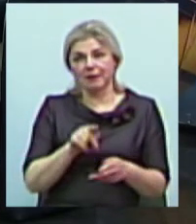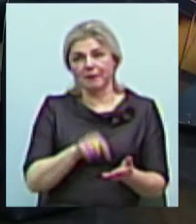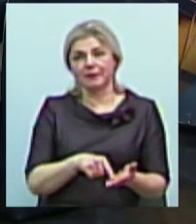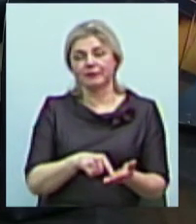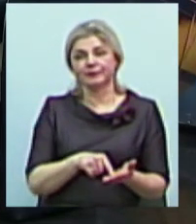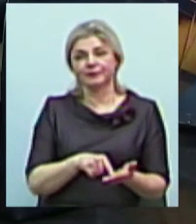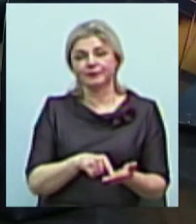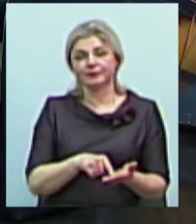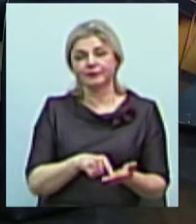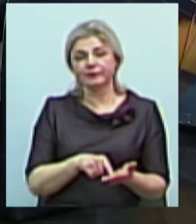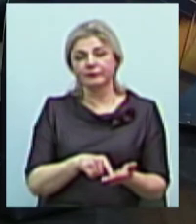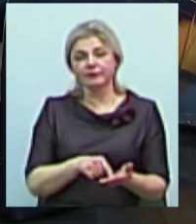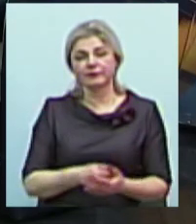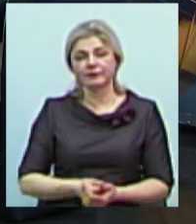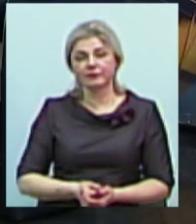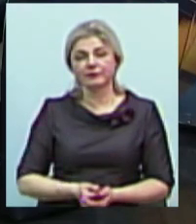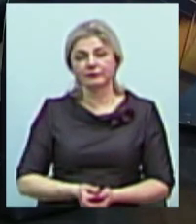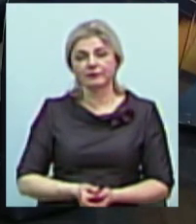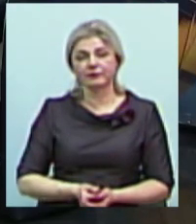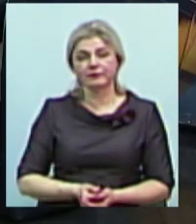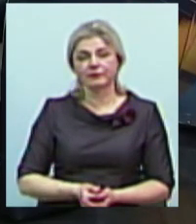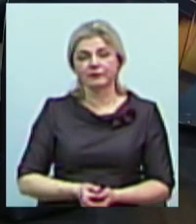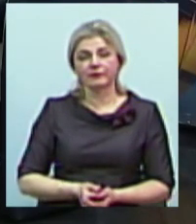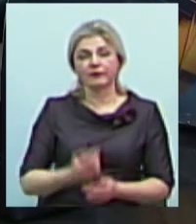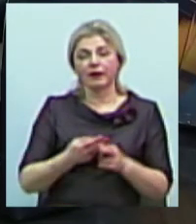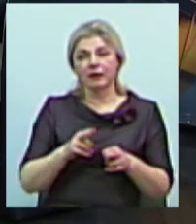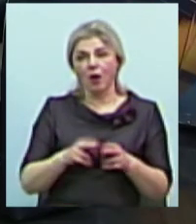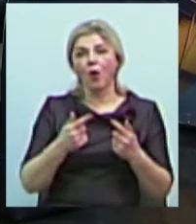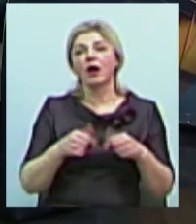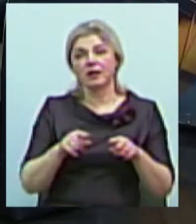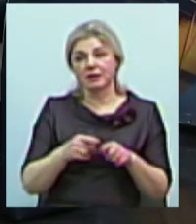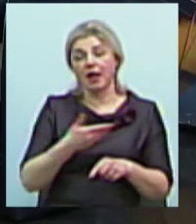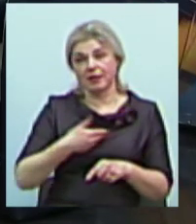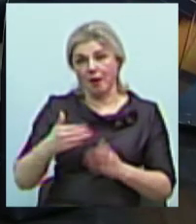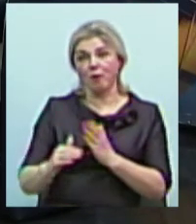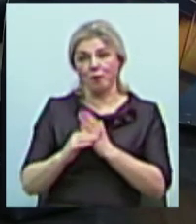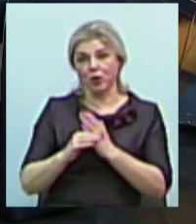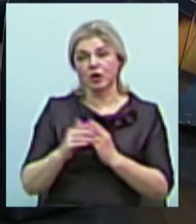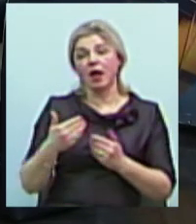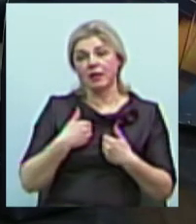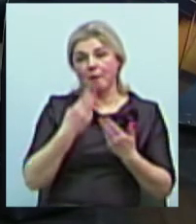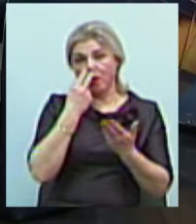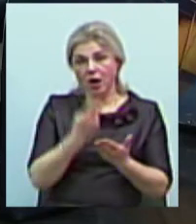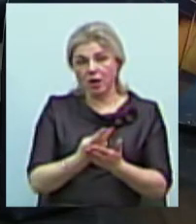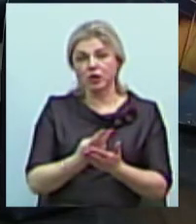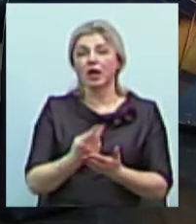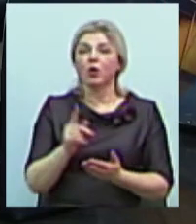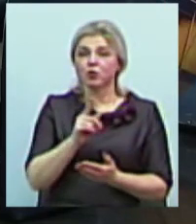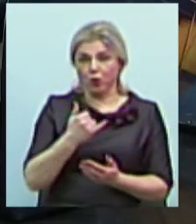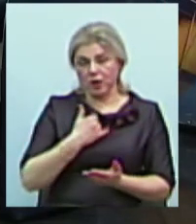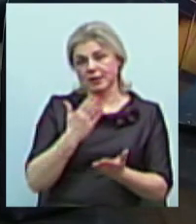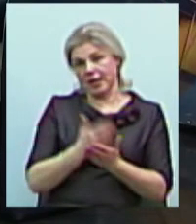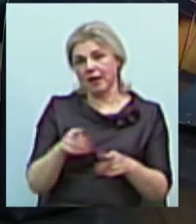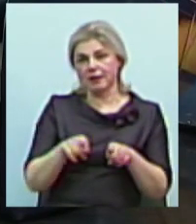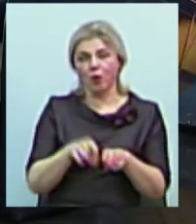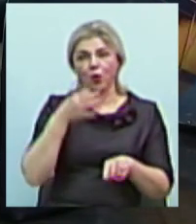які ми поставимо на свої двері. І ця організація нам, я думаю, допоможе, бо вони просто покажуть, ось дивіться, у нас такий досвід. І